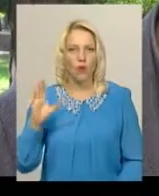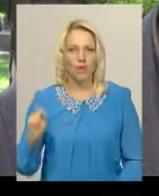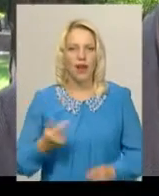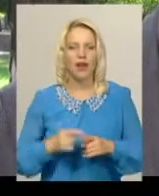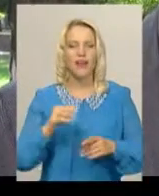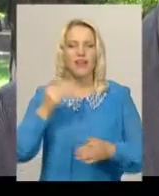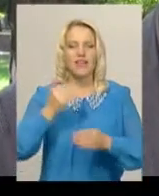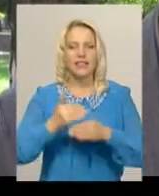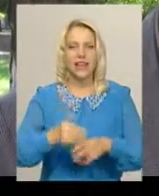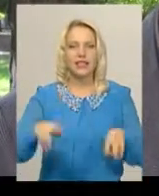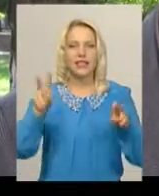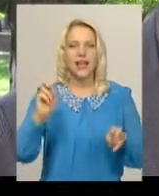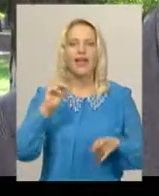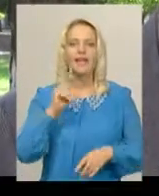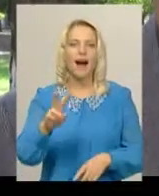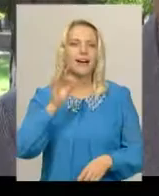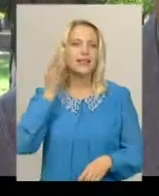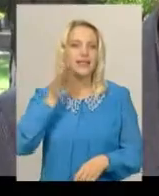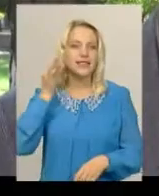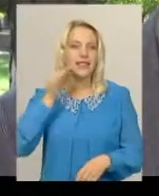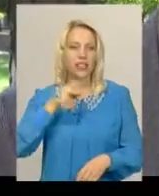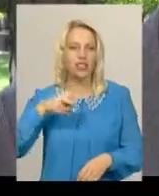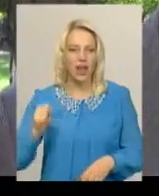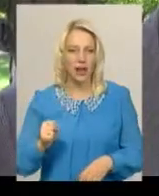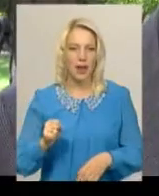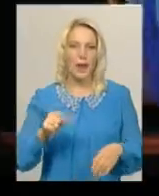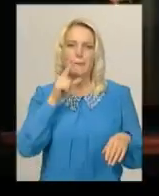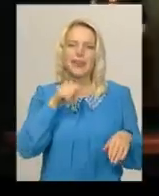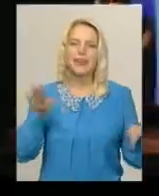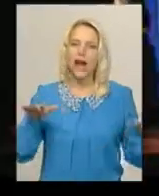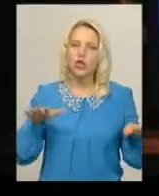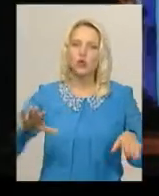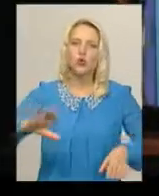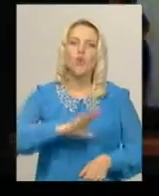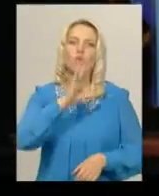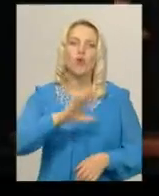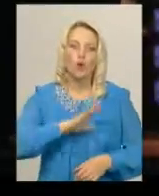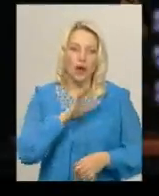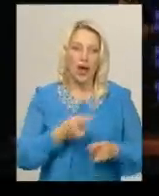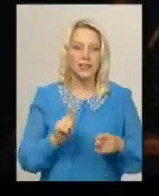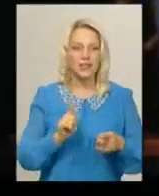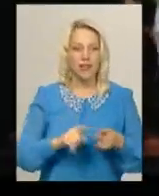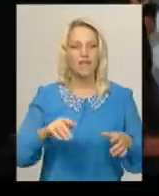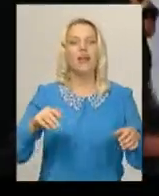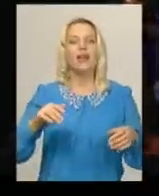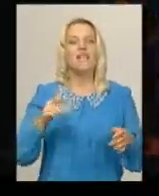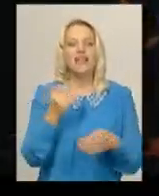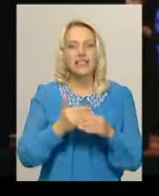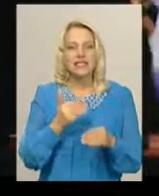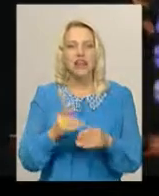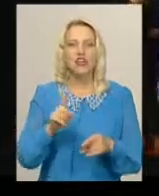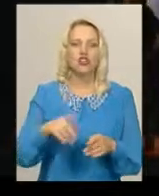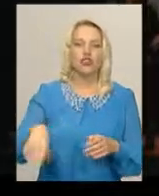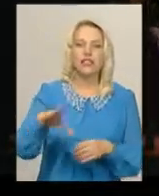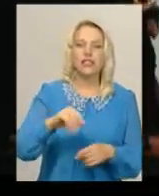лисичка пташкою була». Ну, вистава про те, що всі в цьому житті